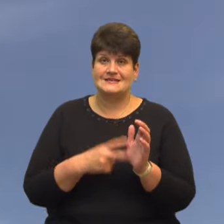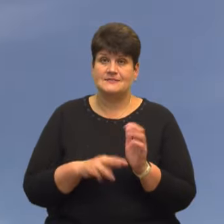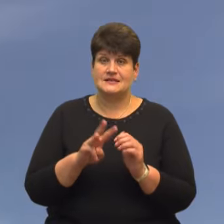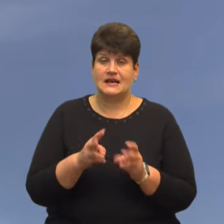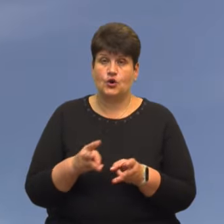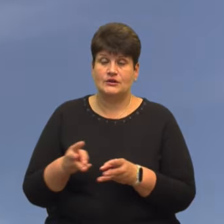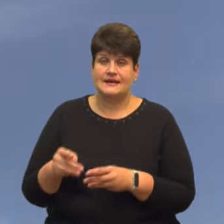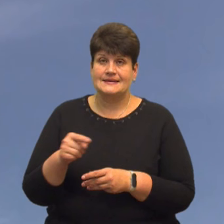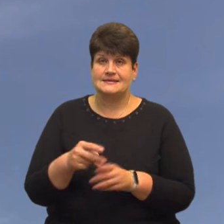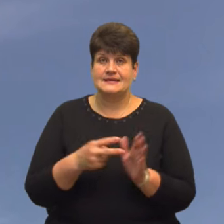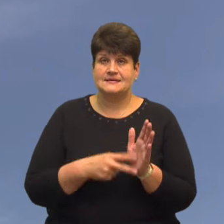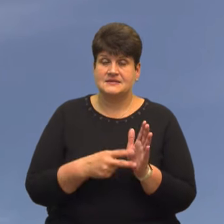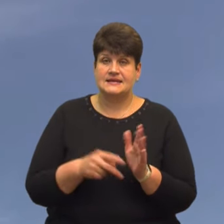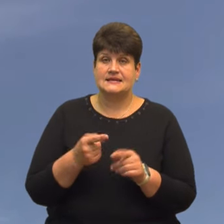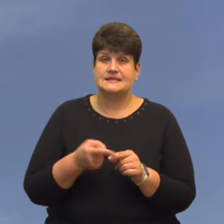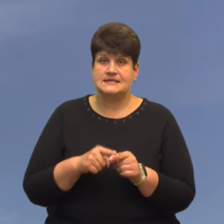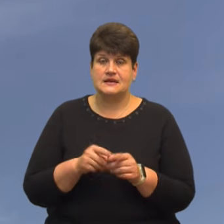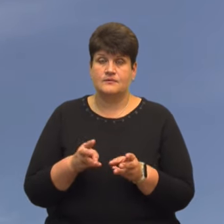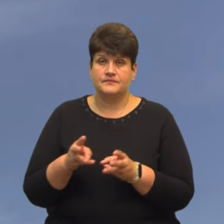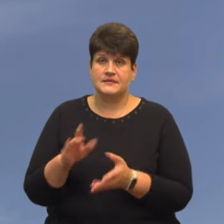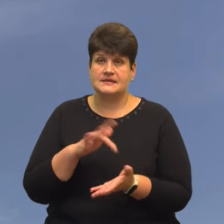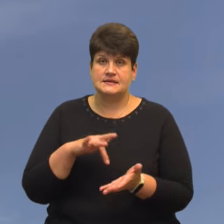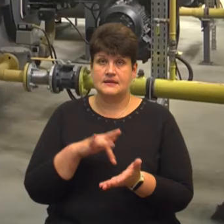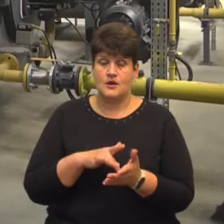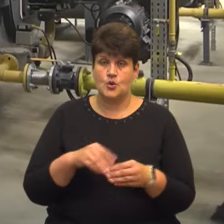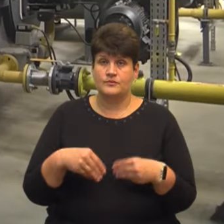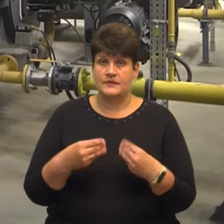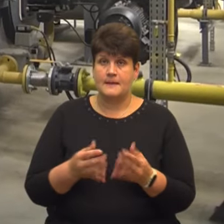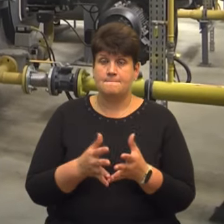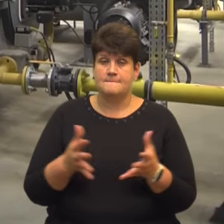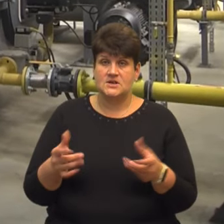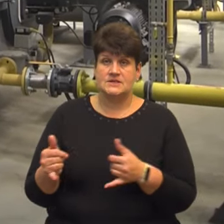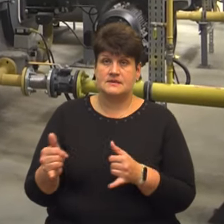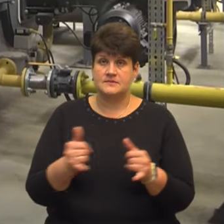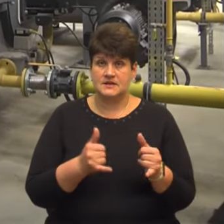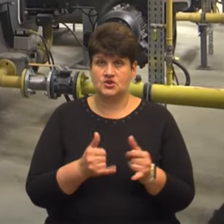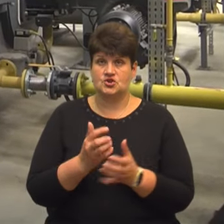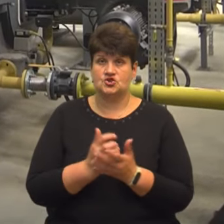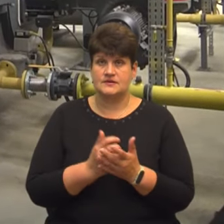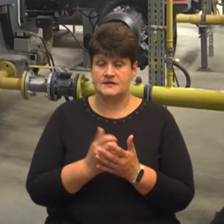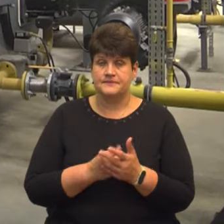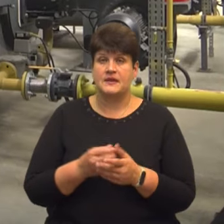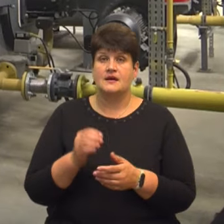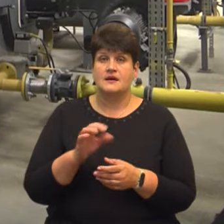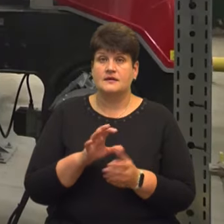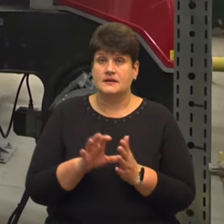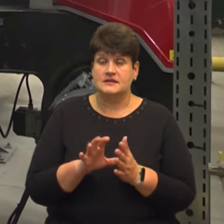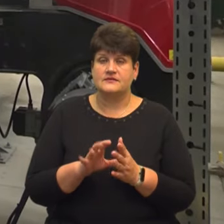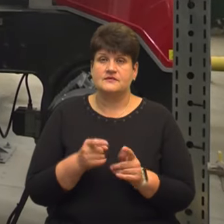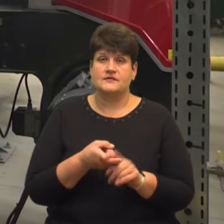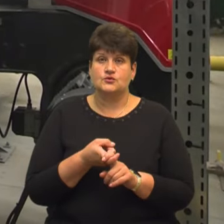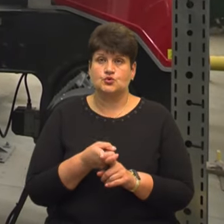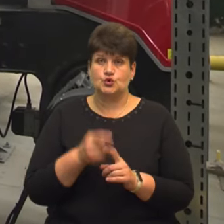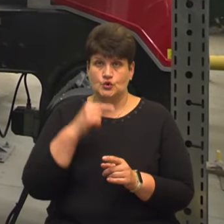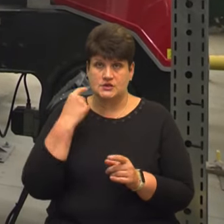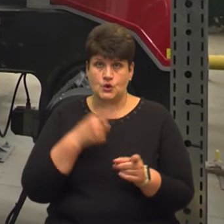70 – котельні централізованого теплопостачання. Більшість котелень забезпечені резервними джерелами живлення. Проте через російські обстріли, каже,